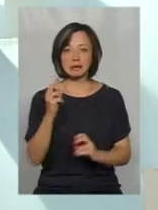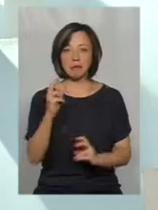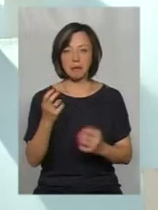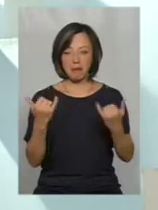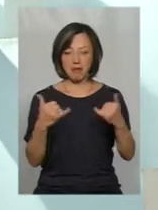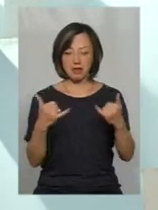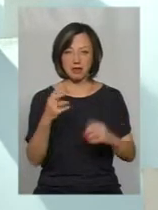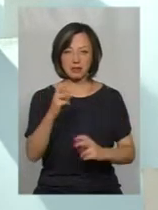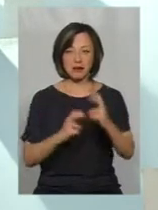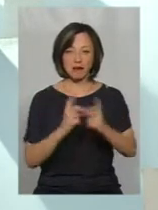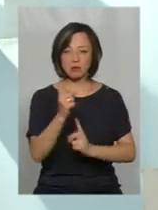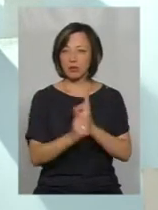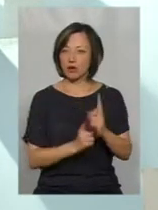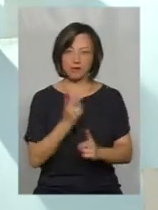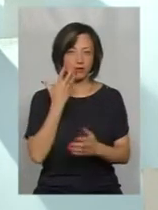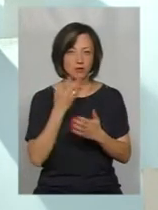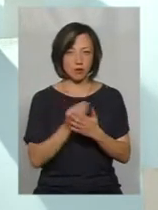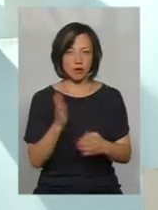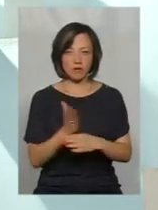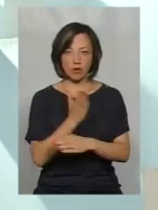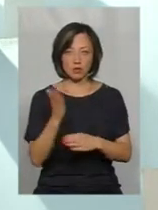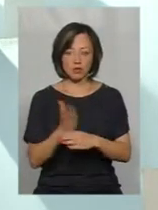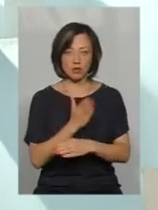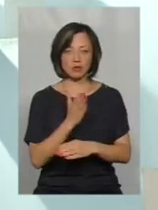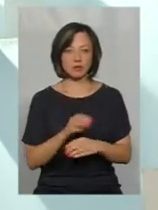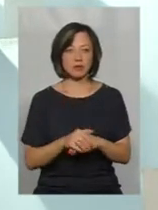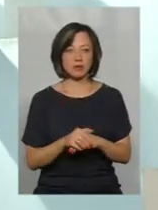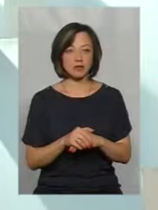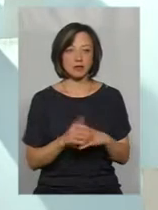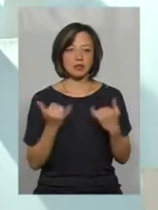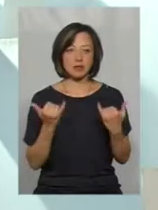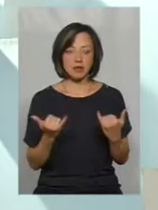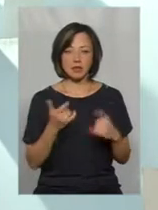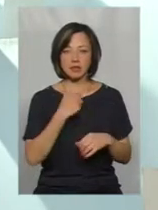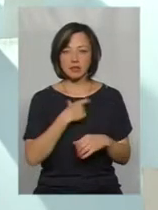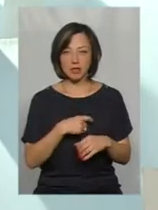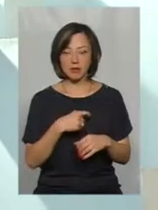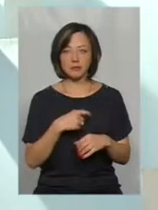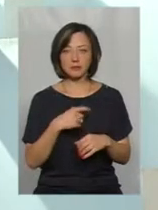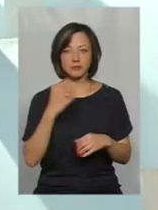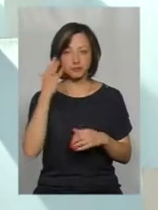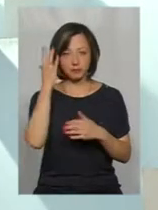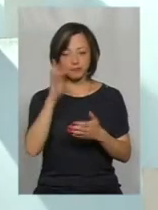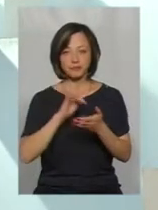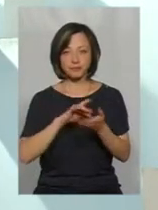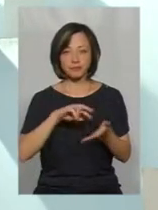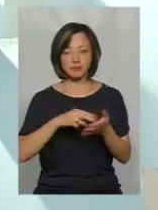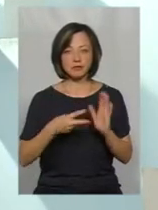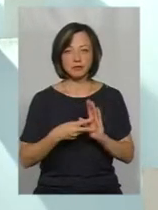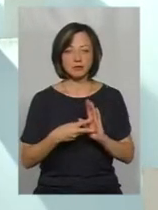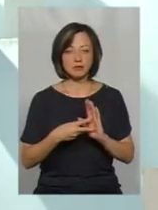який повністю модифікував своє виробництво. Зараз ми для себе поставили план